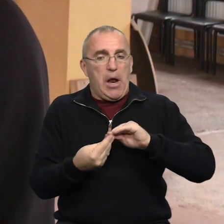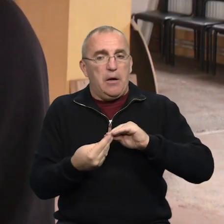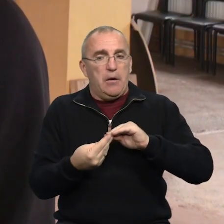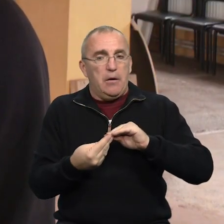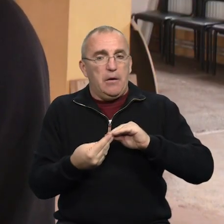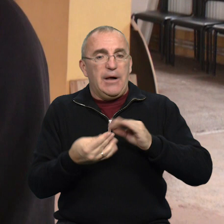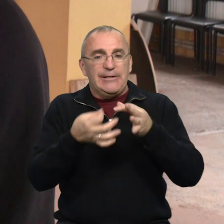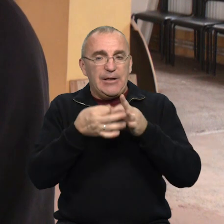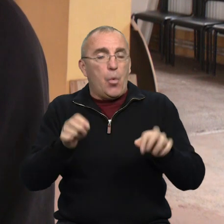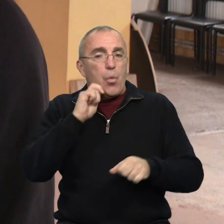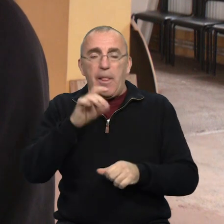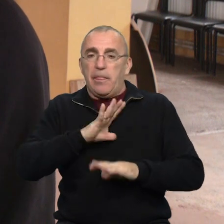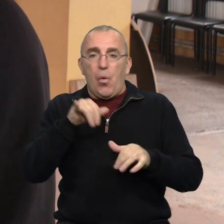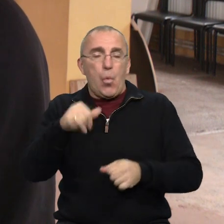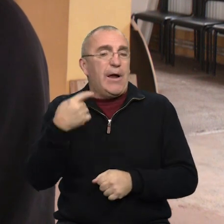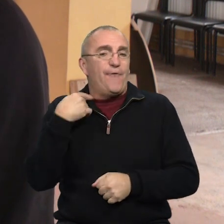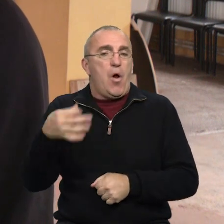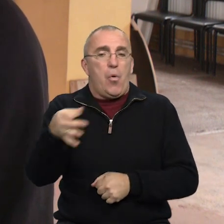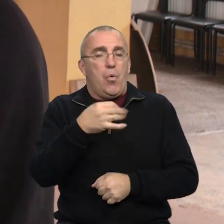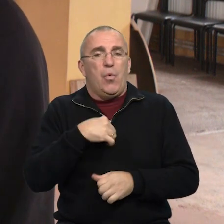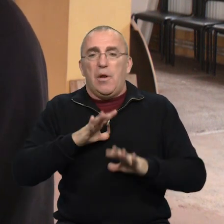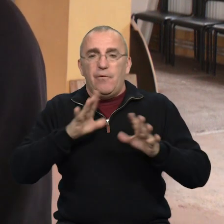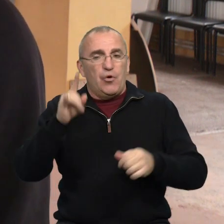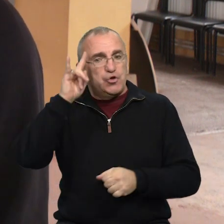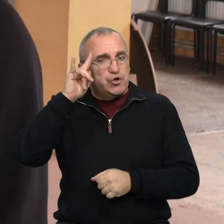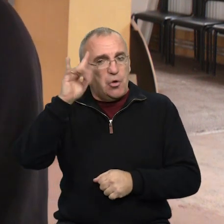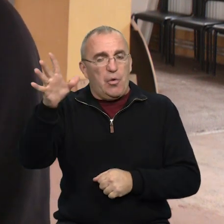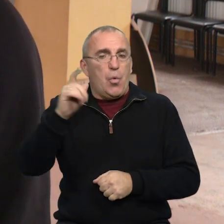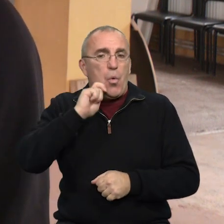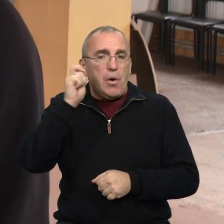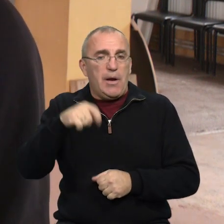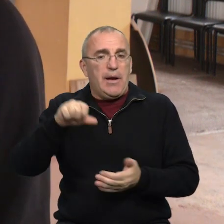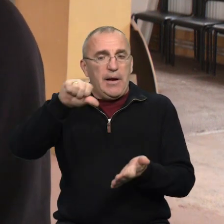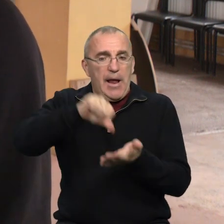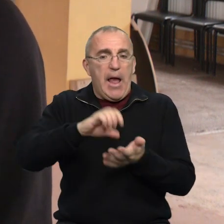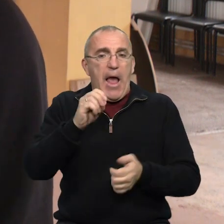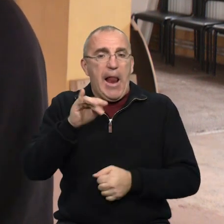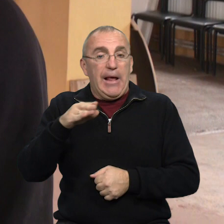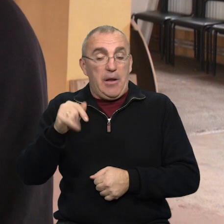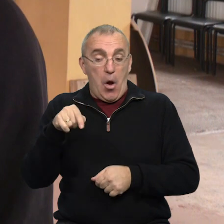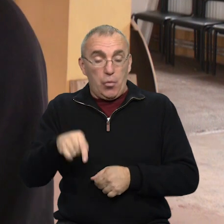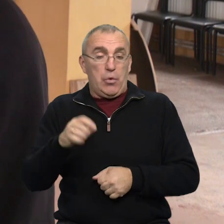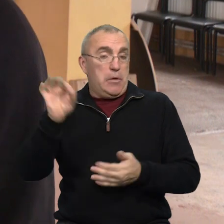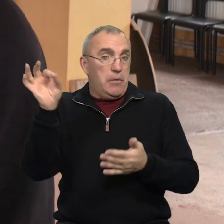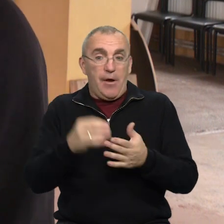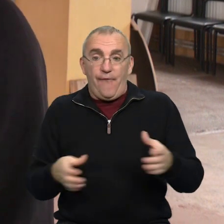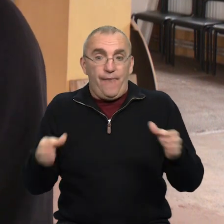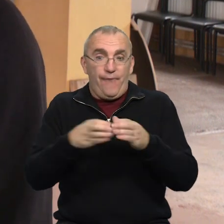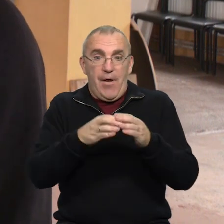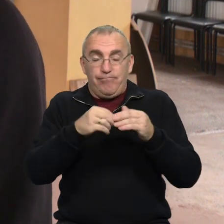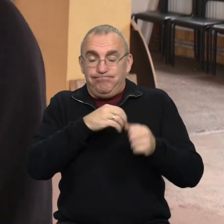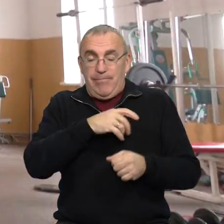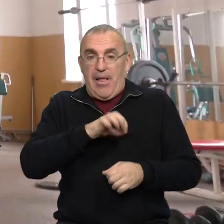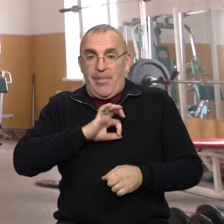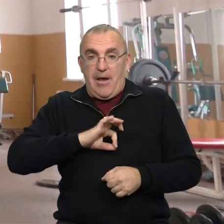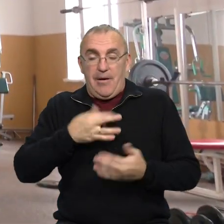за Незалежної України не було у Кировоградській області, у нас не було чемпіонів України серед еліти, а тут одразу весь комплект